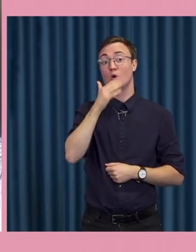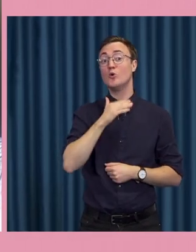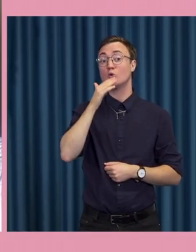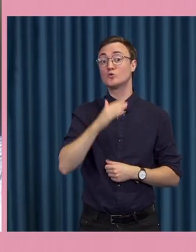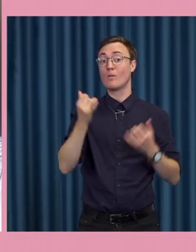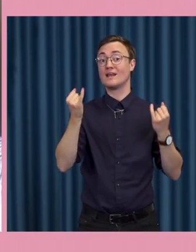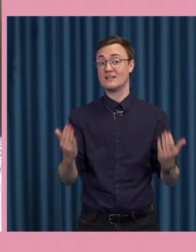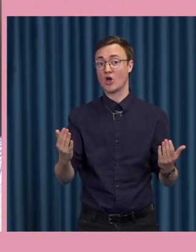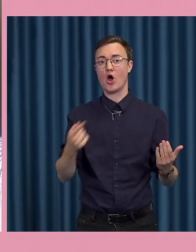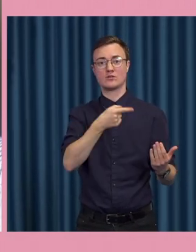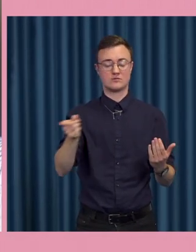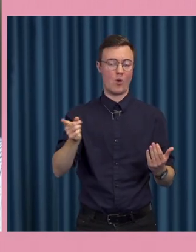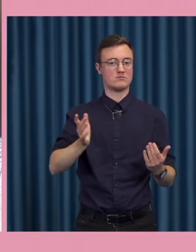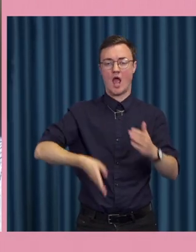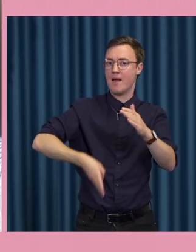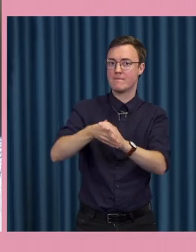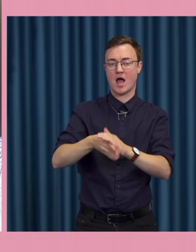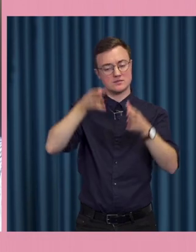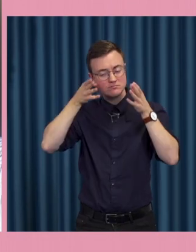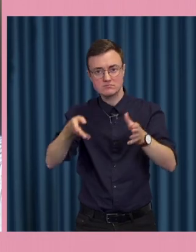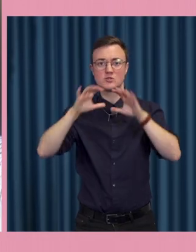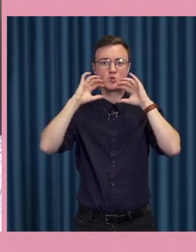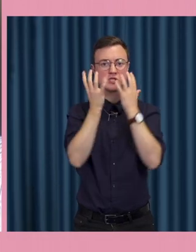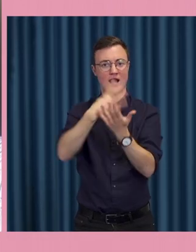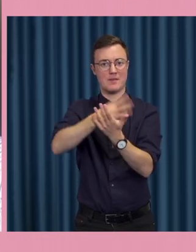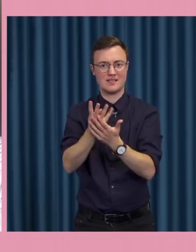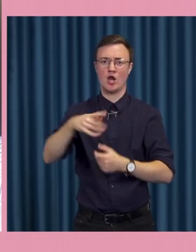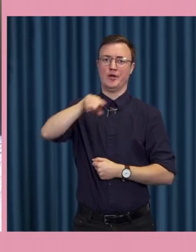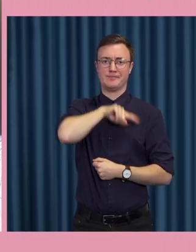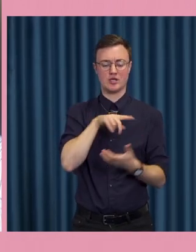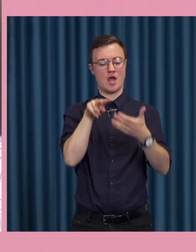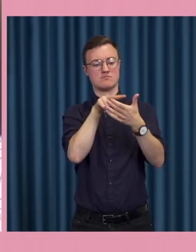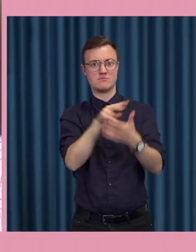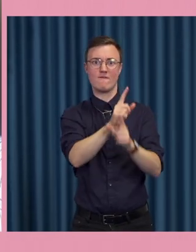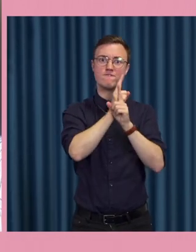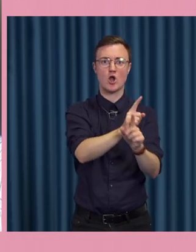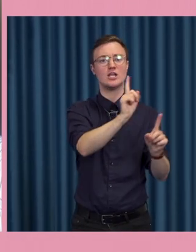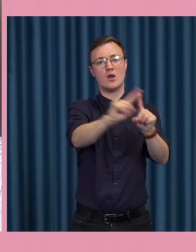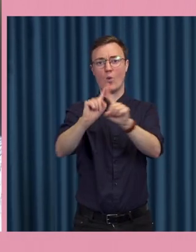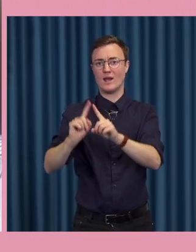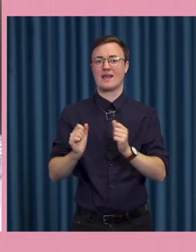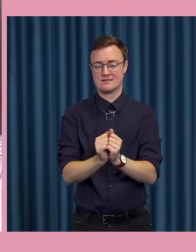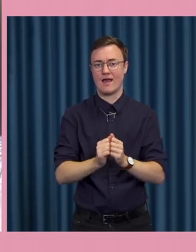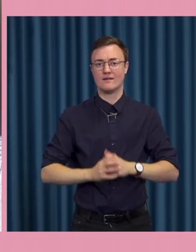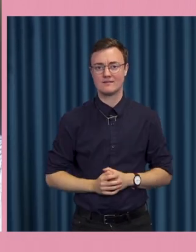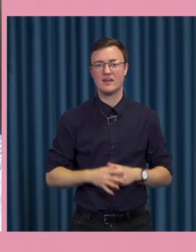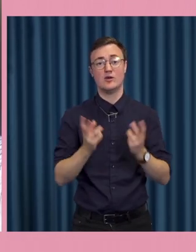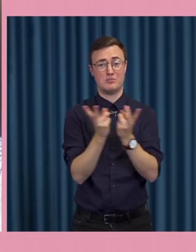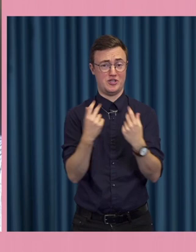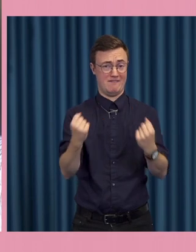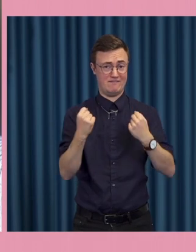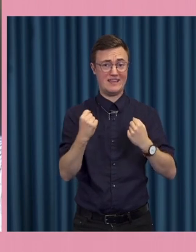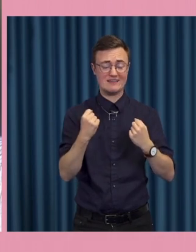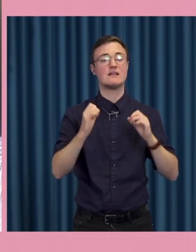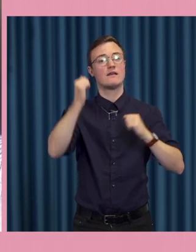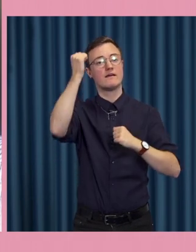inne på sociala medier och sitter väldigt mycket och följer det på olika sätt och då är det nödvändigt att man